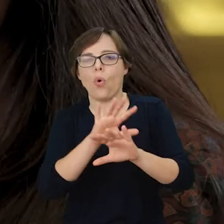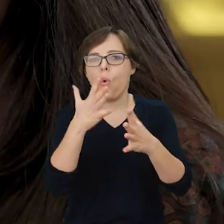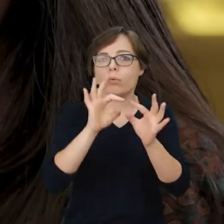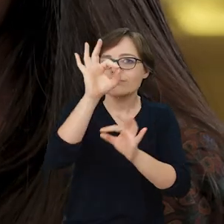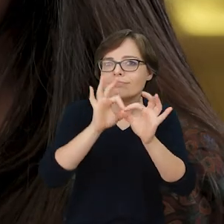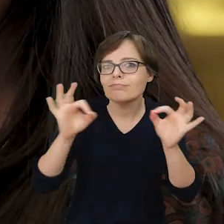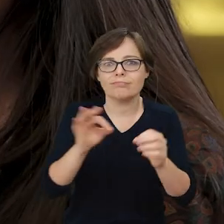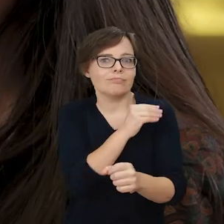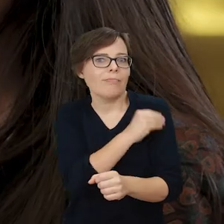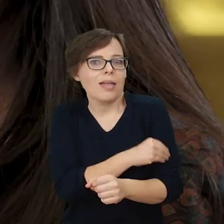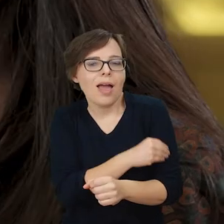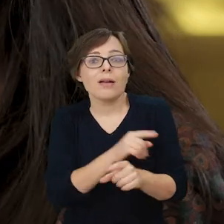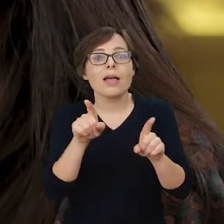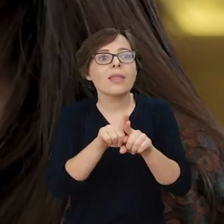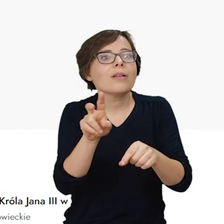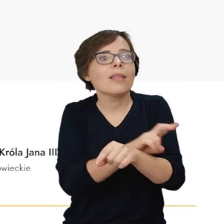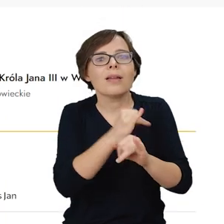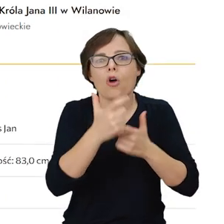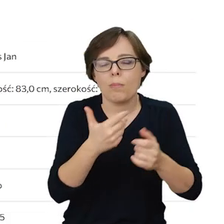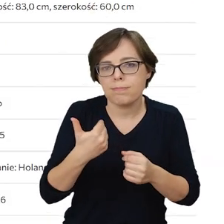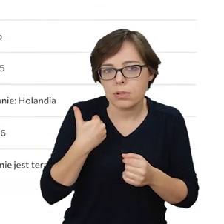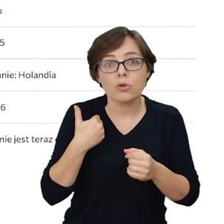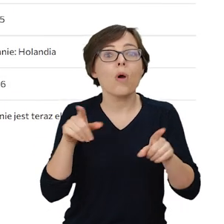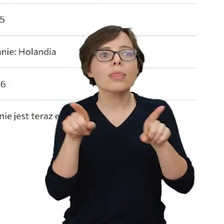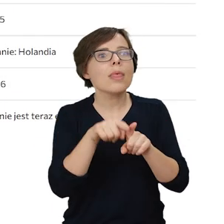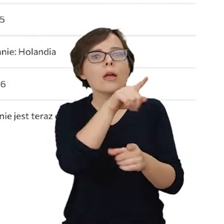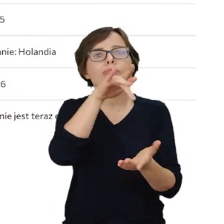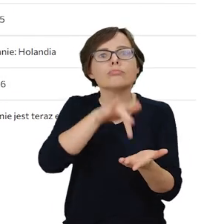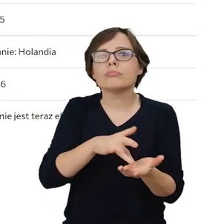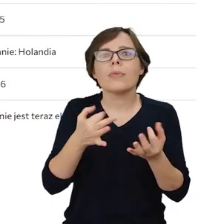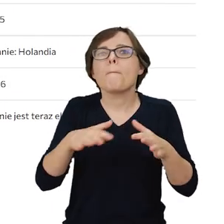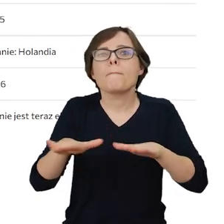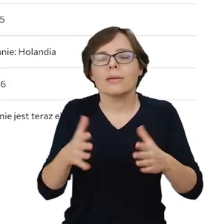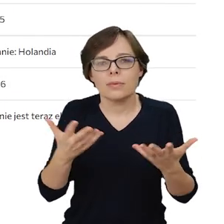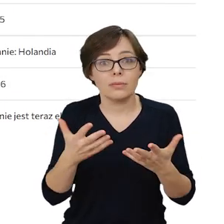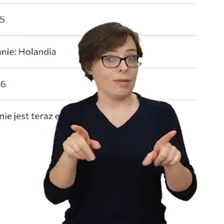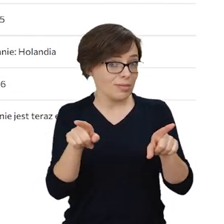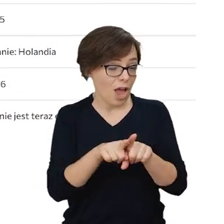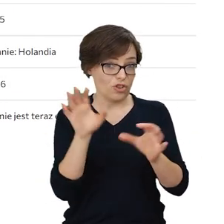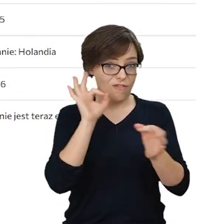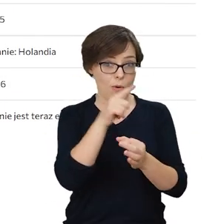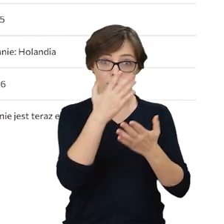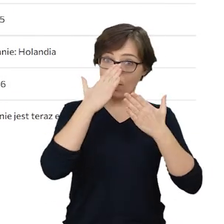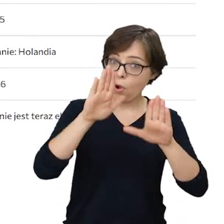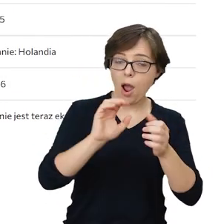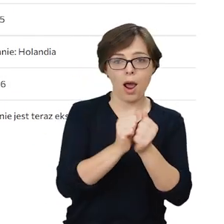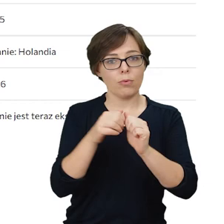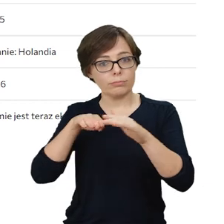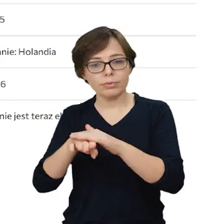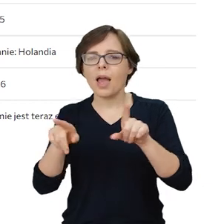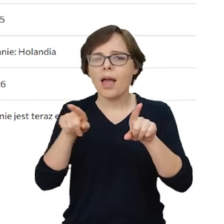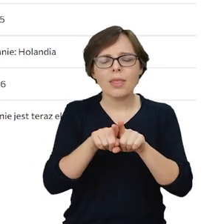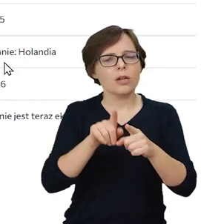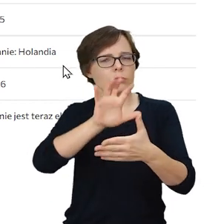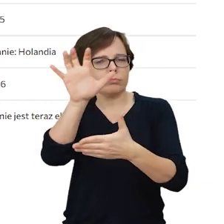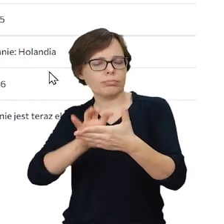techniczne o obiekcie, czyli jaki ma rozmiar, z czego jest wykonany, technika, tworzywo, miejsce, w którym się aktualnie znajduje, czy jest eksponowany, czy nie.